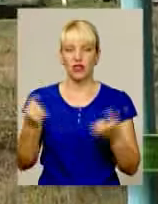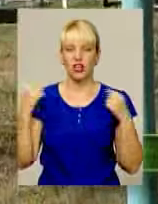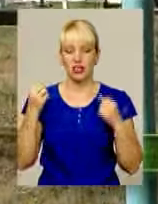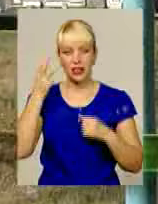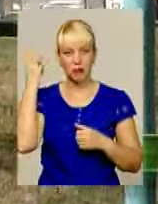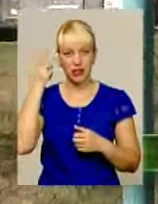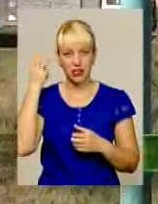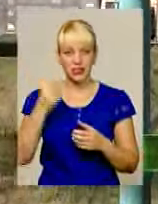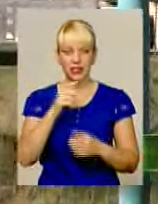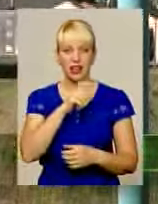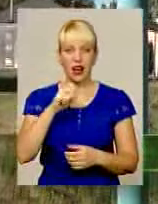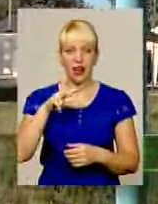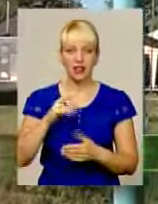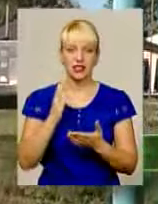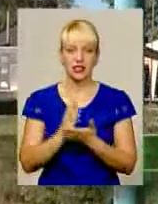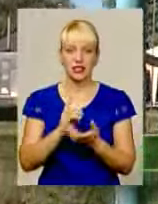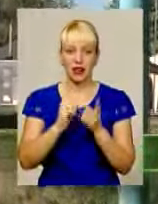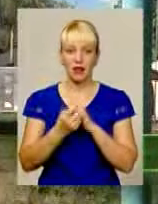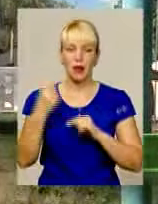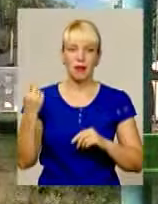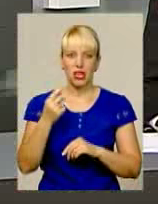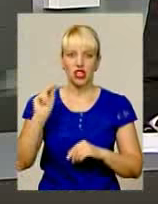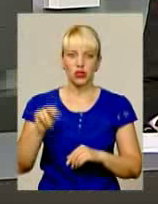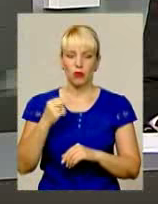Халк став першим на чемпіонаті України з воркауту.